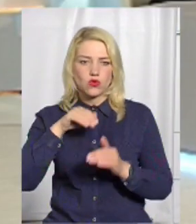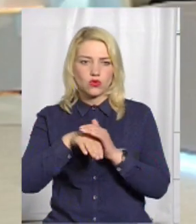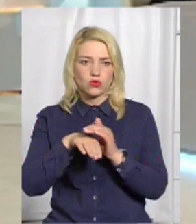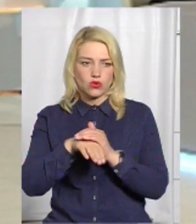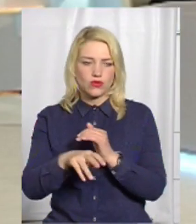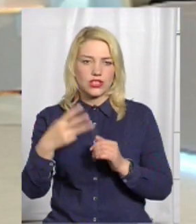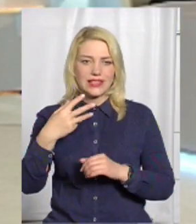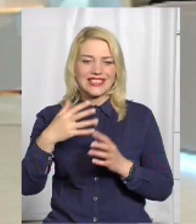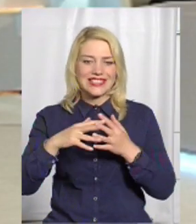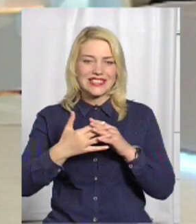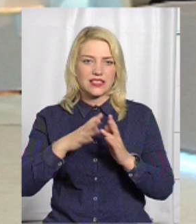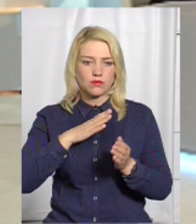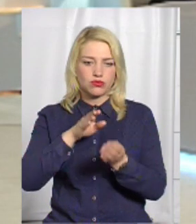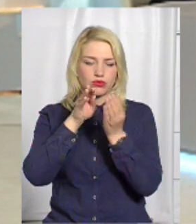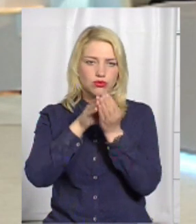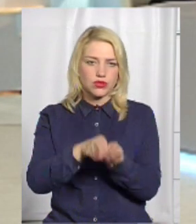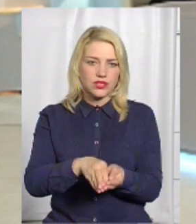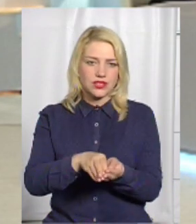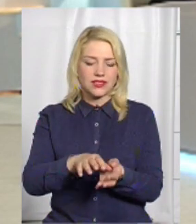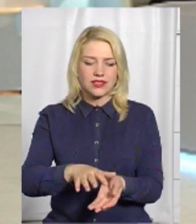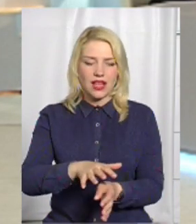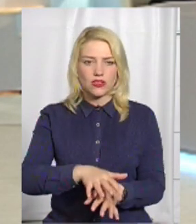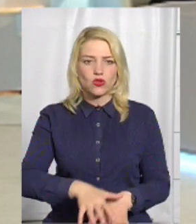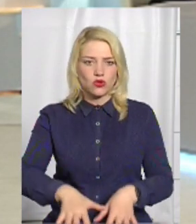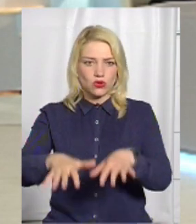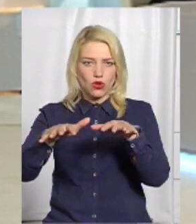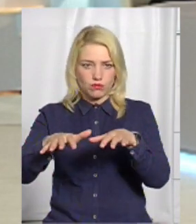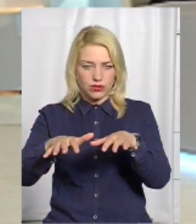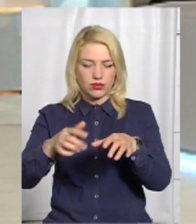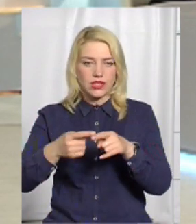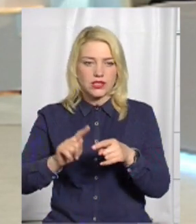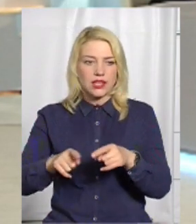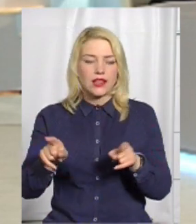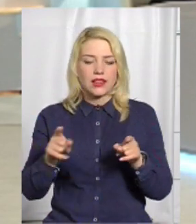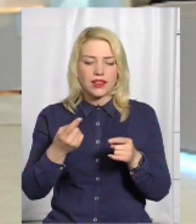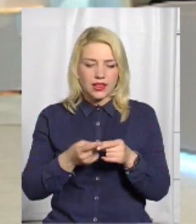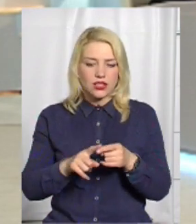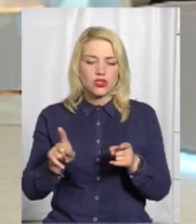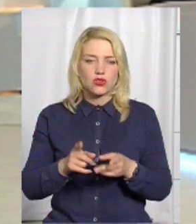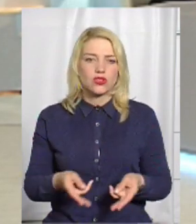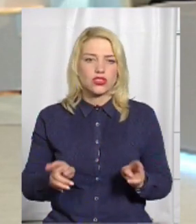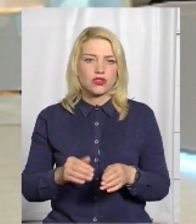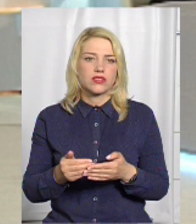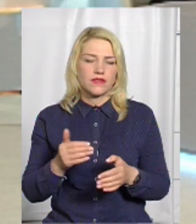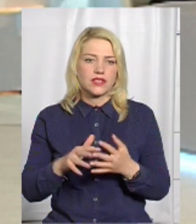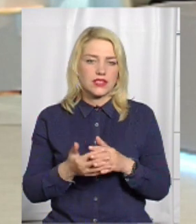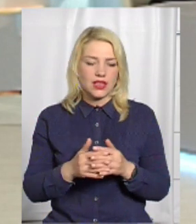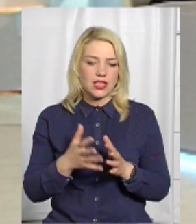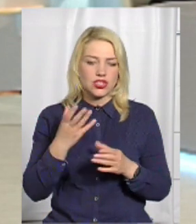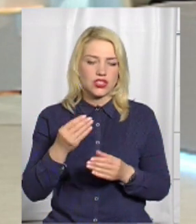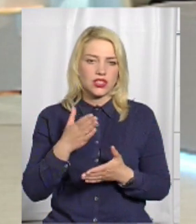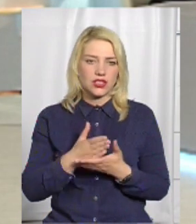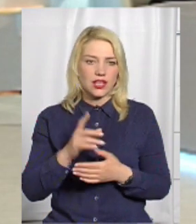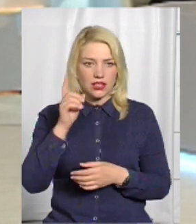сіл також затоплено під водою там. По суті, це все те, що лишилося від цього села. Ще є